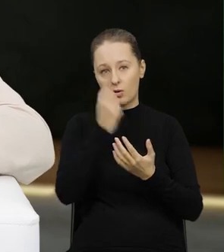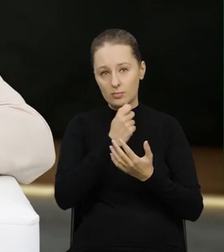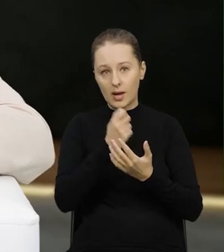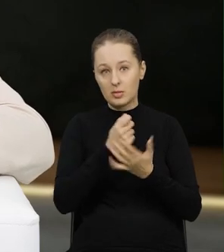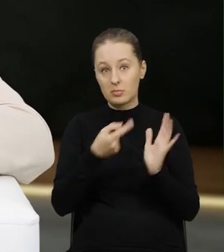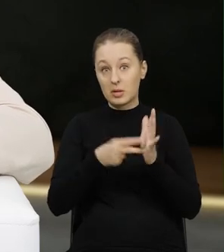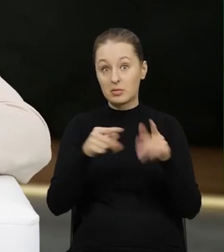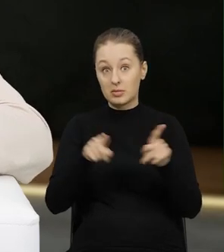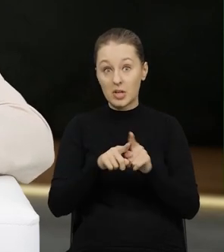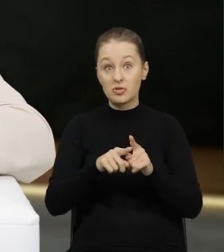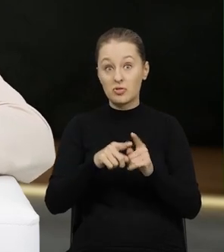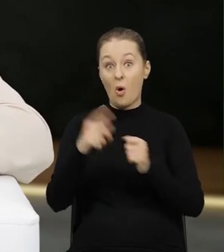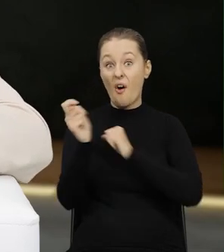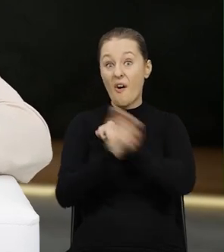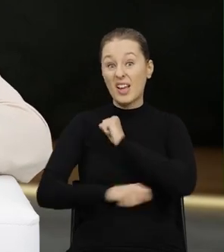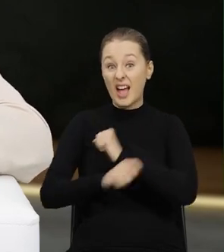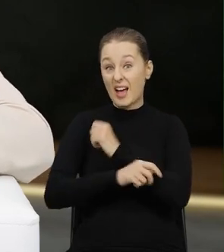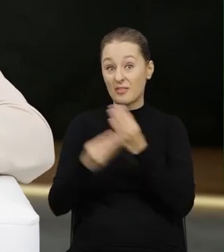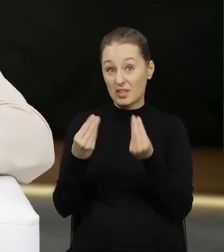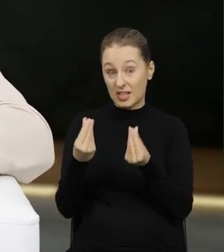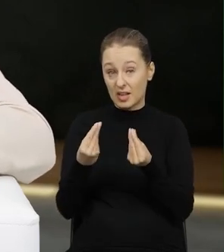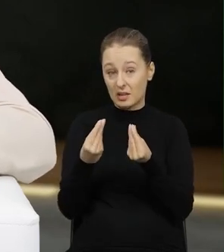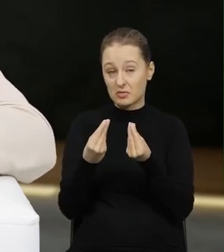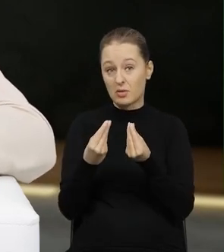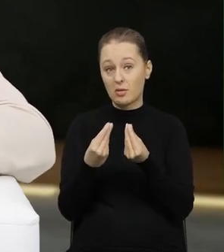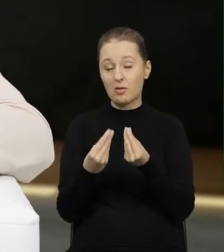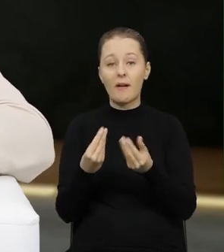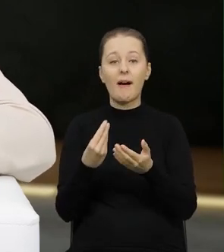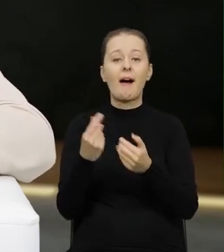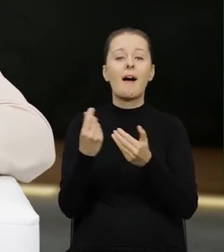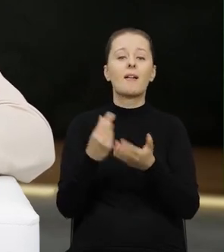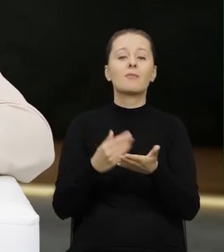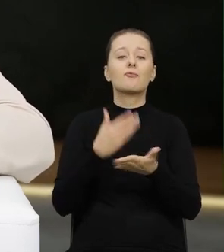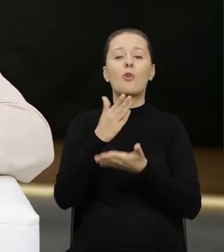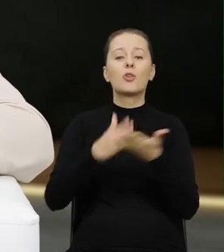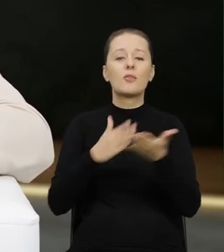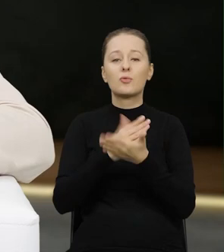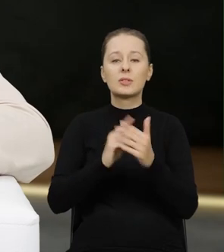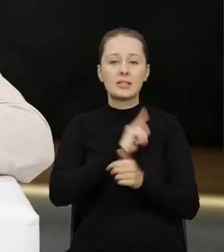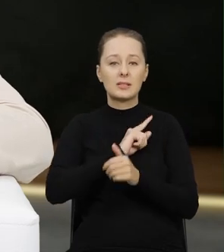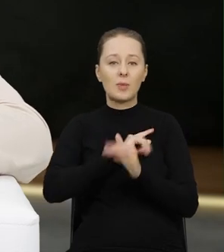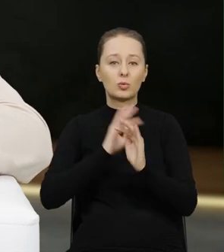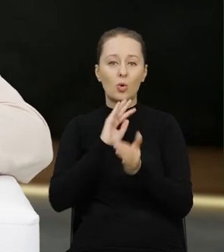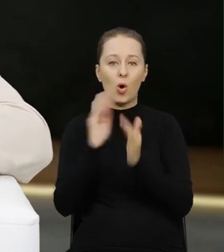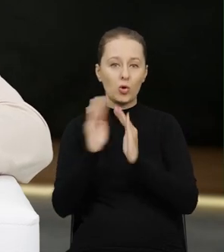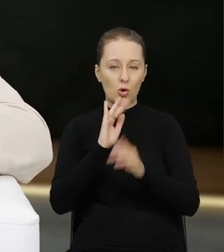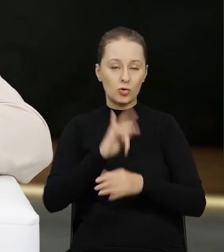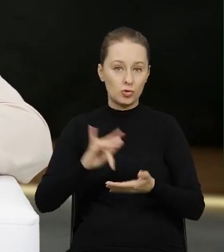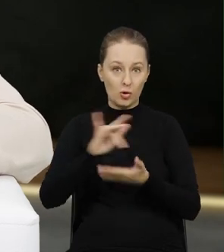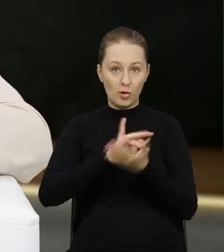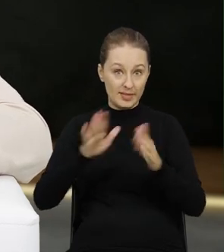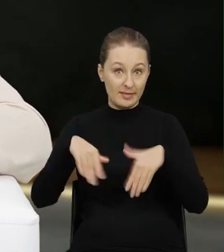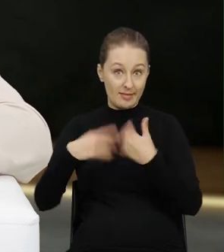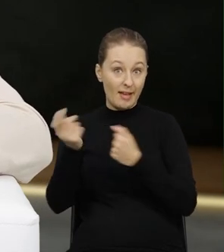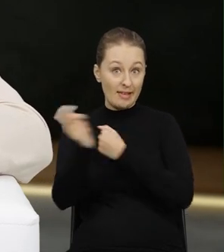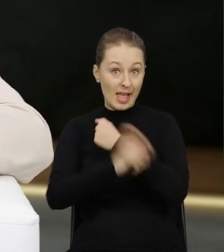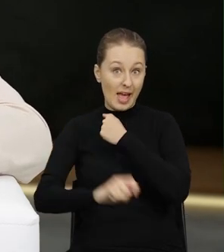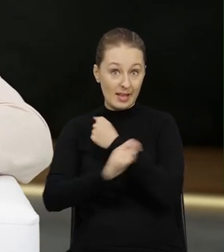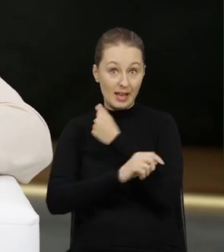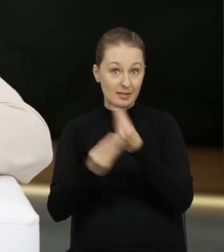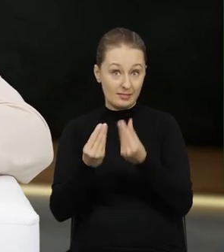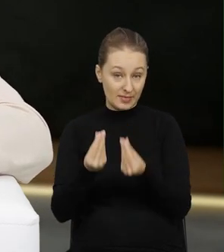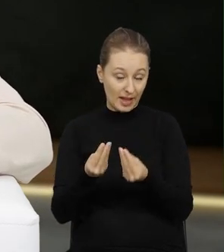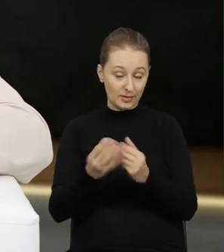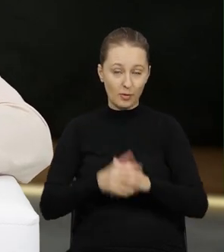są w naszej ocenie dotkliwe. Kary pieniężne są nakładane przez Wojewódzkiego Inspektora Ochrony Środowiska, właściwego